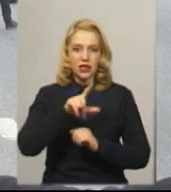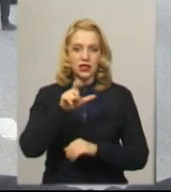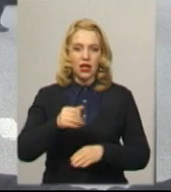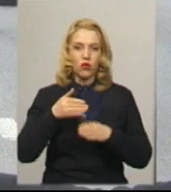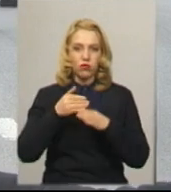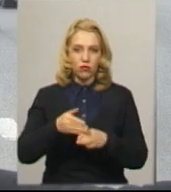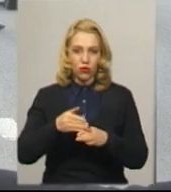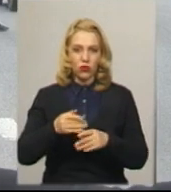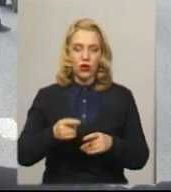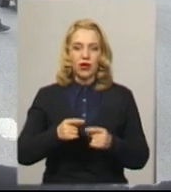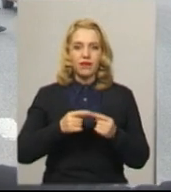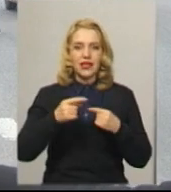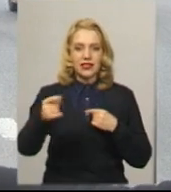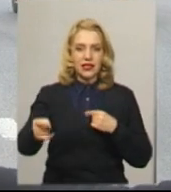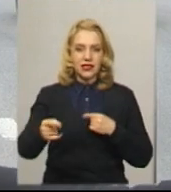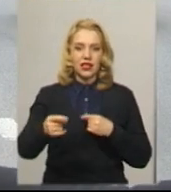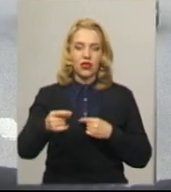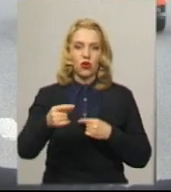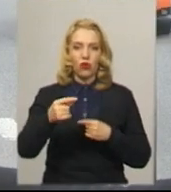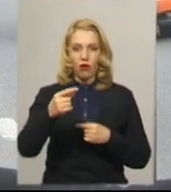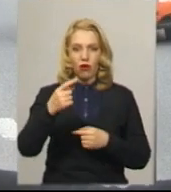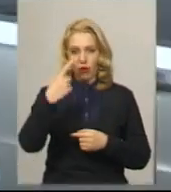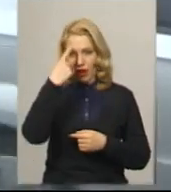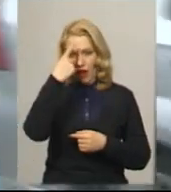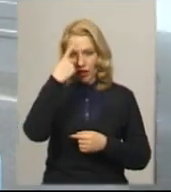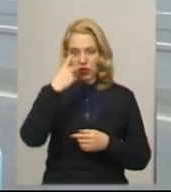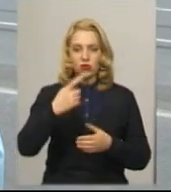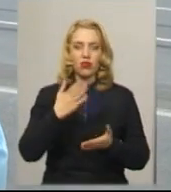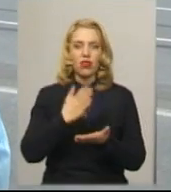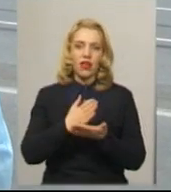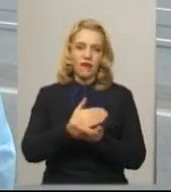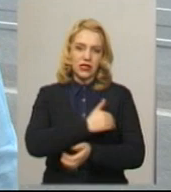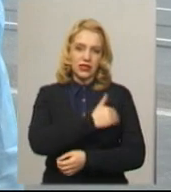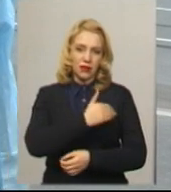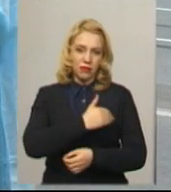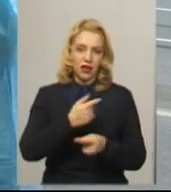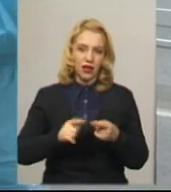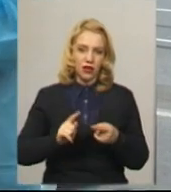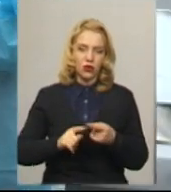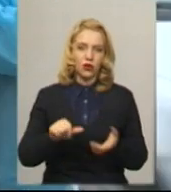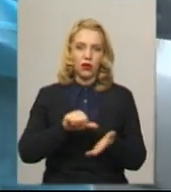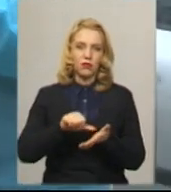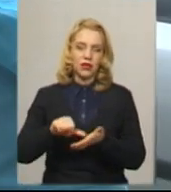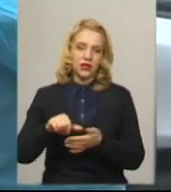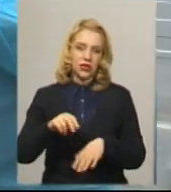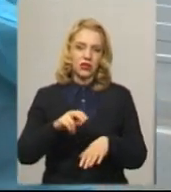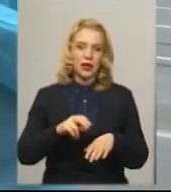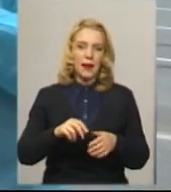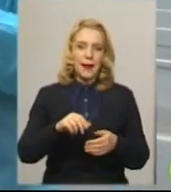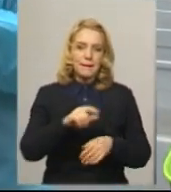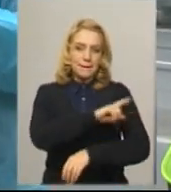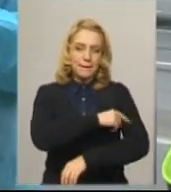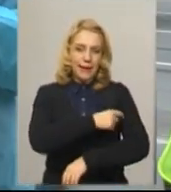дистанційного градусника, наявність температури. Присутні медики вимірюють температуру тіла пасажира мавтівок та